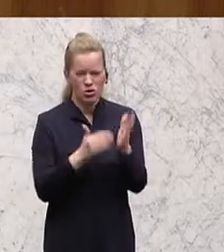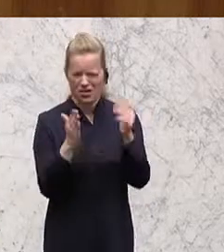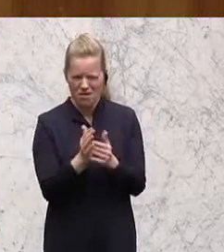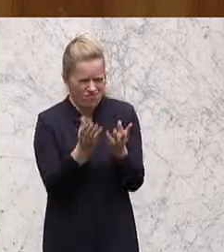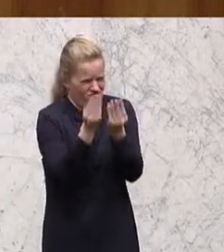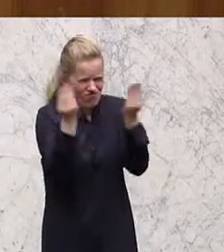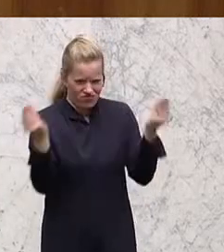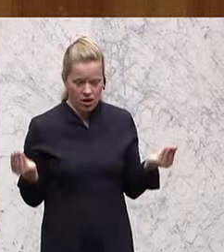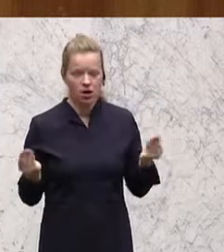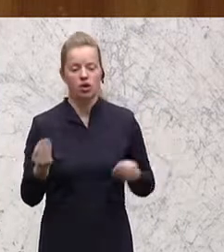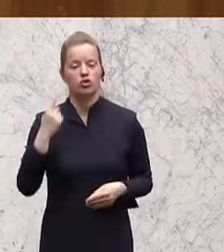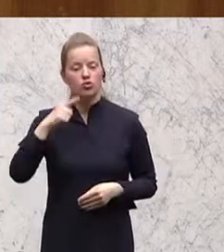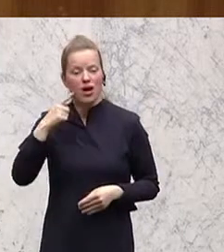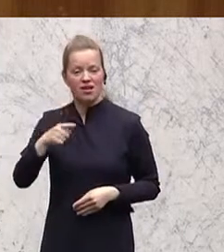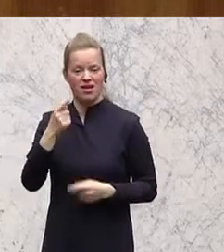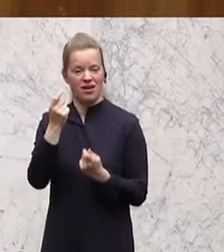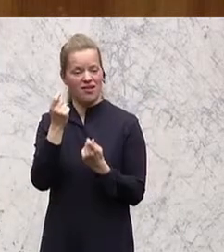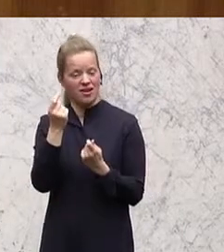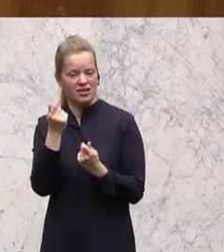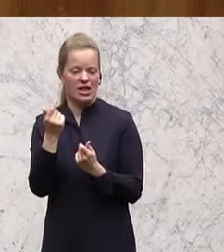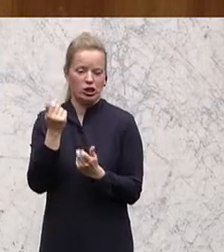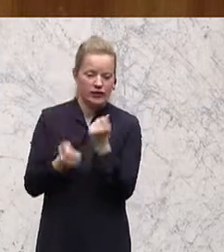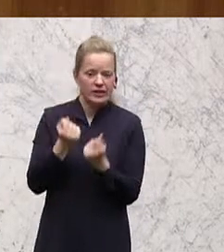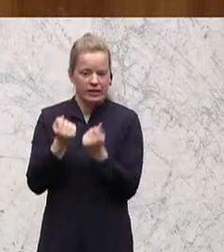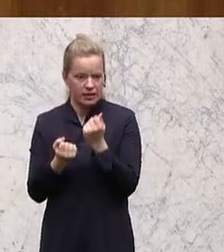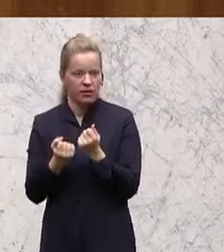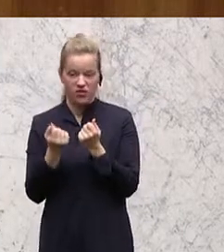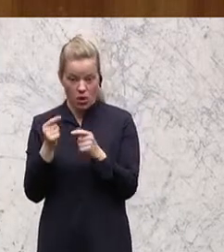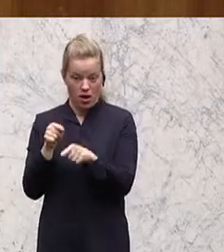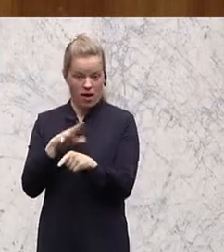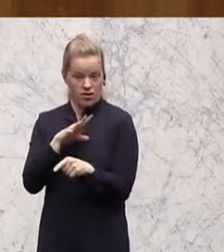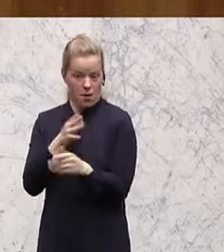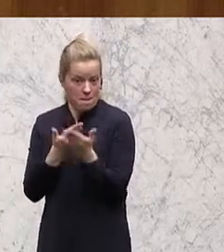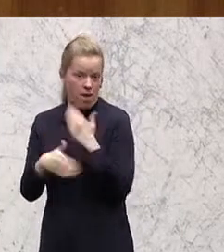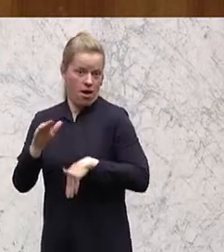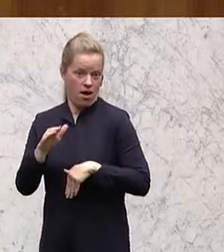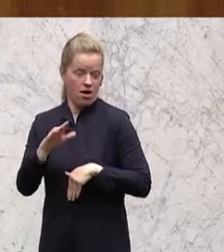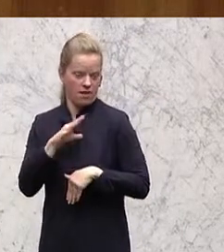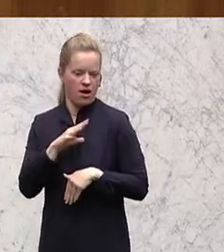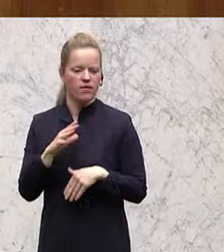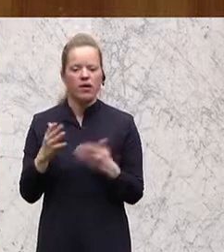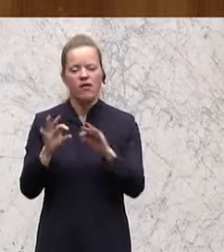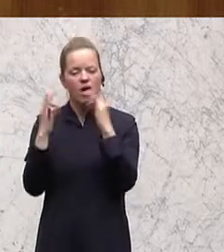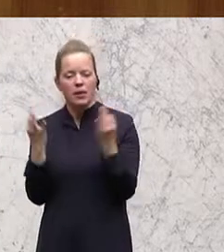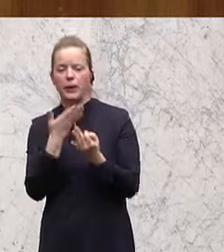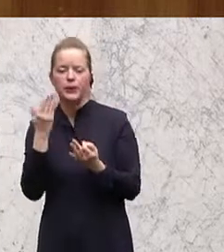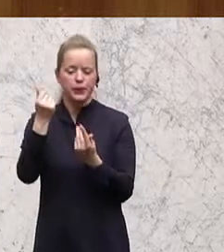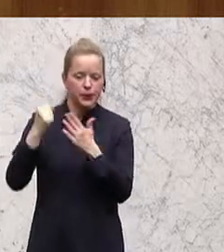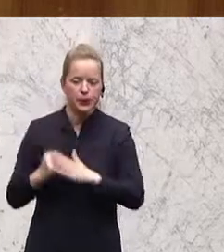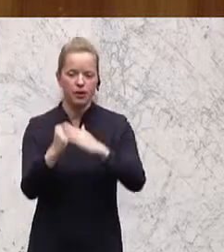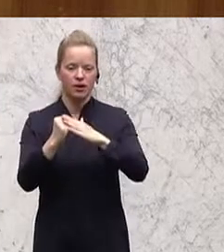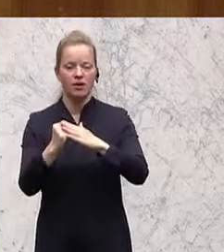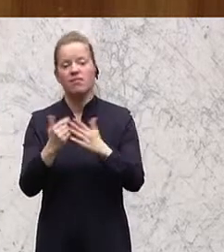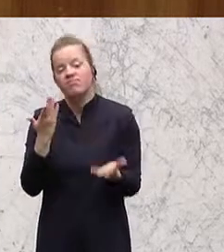für Studierende aus sozial schwächerem Hintergrund ungemein höher als für andere. Wenn man weniger familiären finanziellen Rückhalt hat, dann